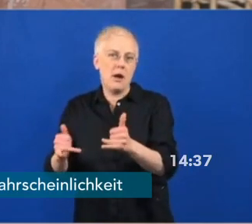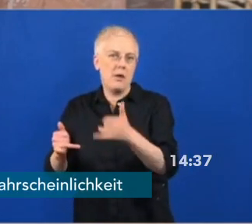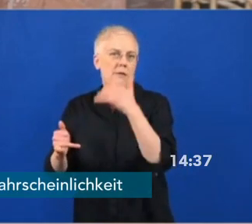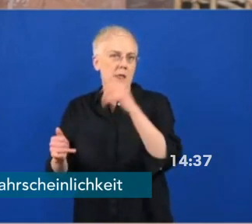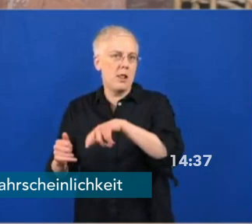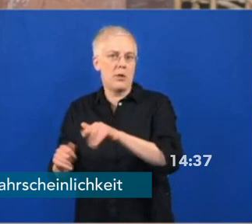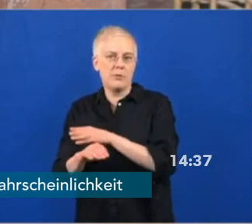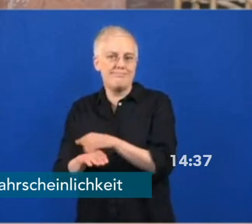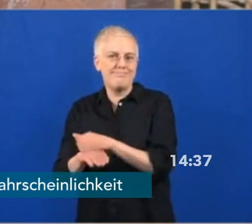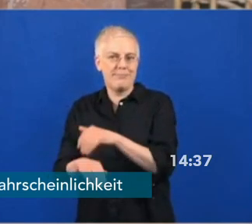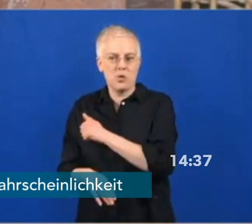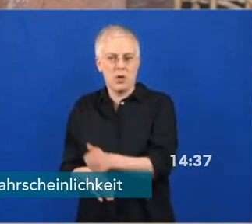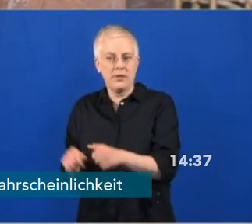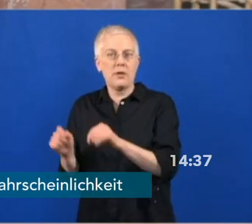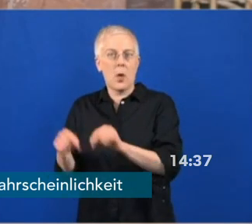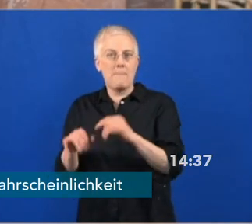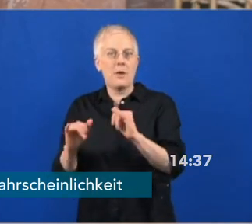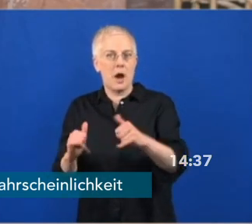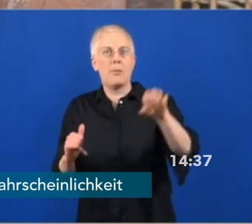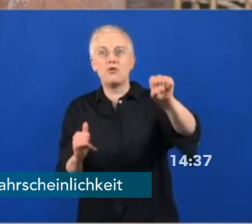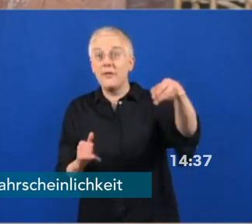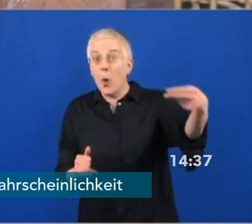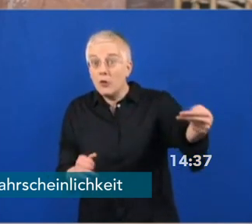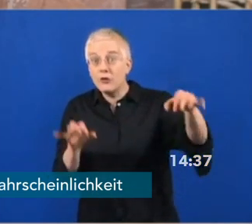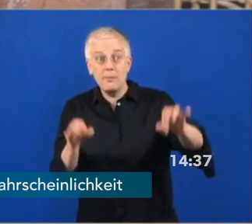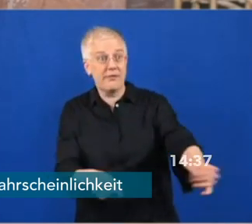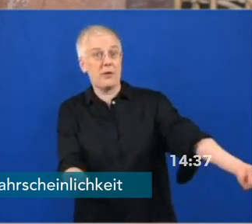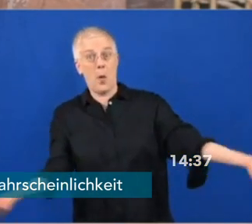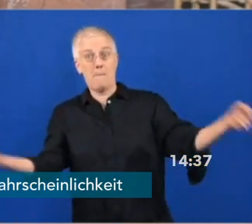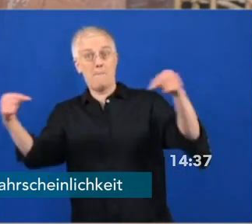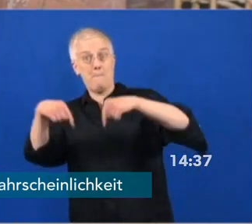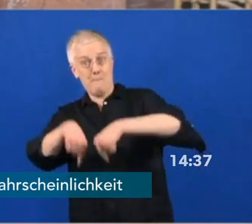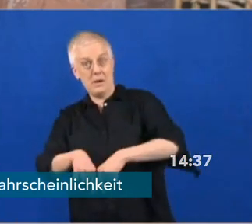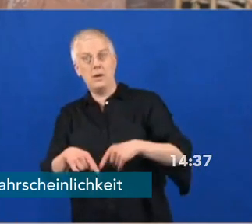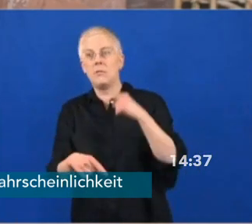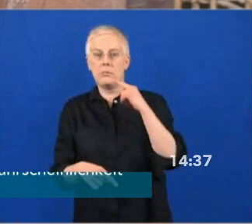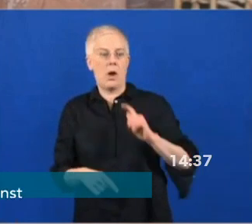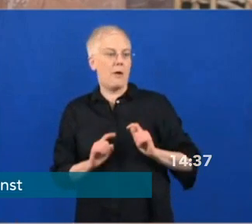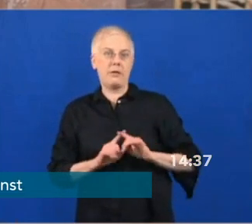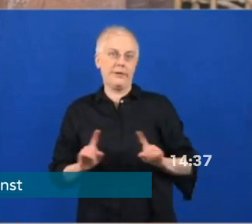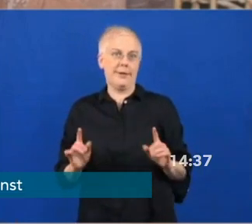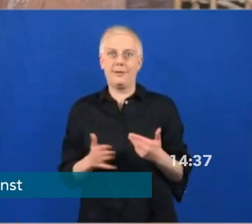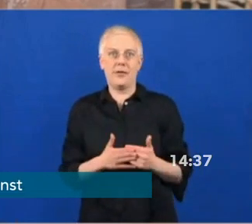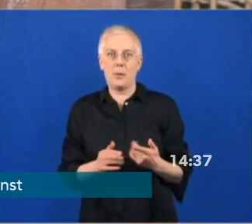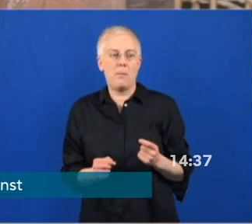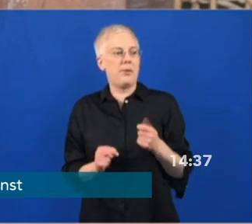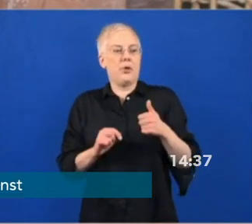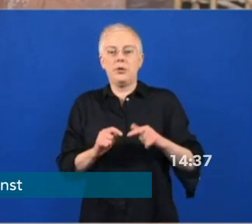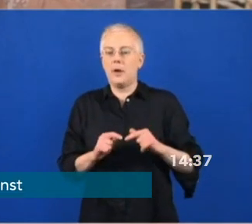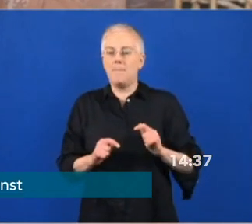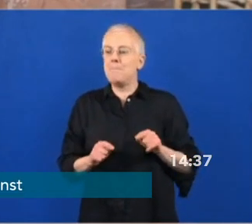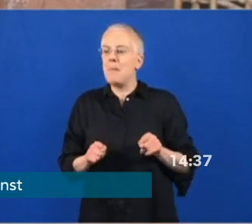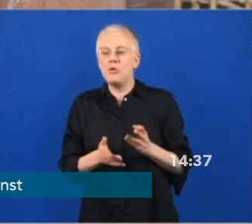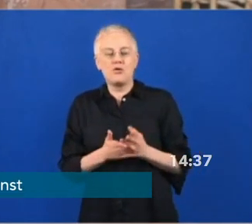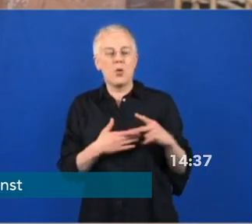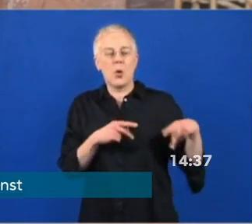Und insofern planen wir jetzt keine besonderen Maßnahmen. Aber sicher werden wir natürlich den öffentlichen